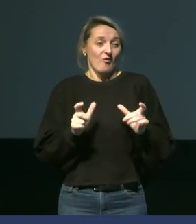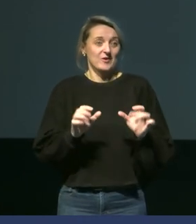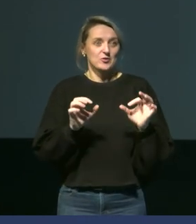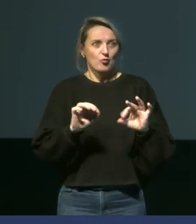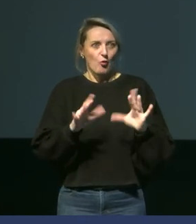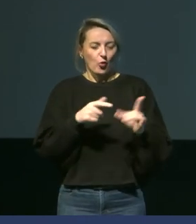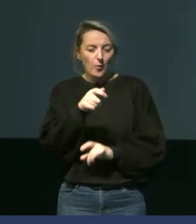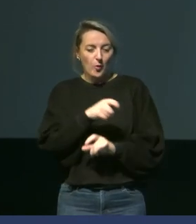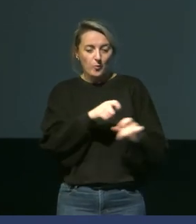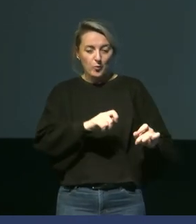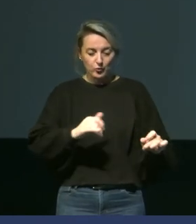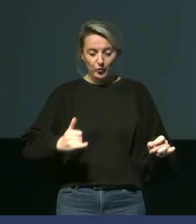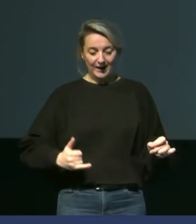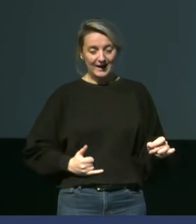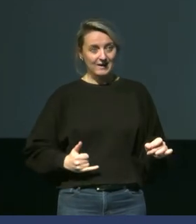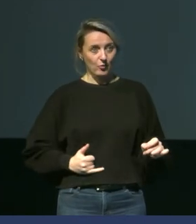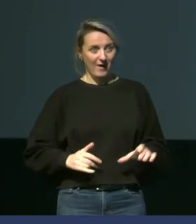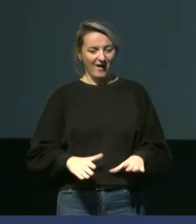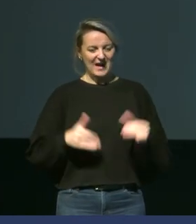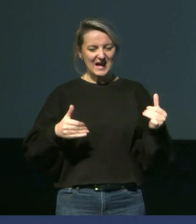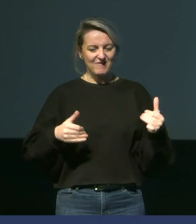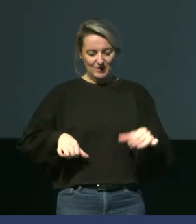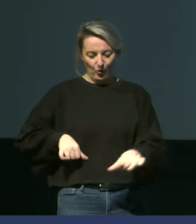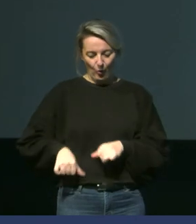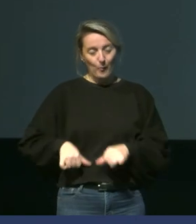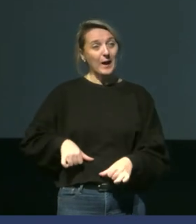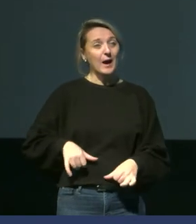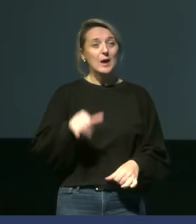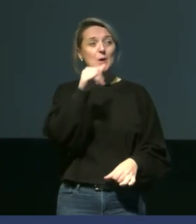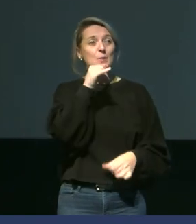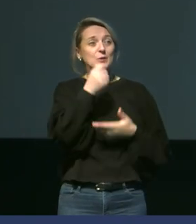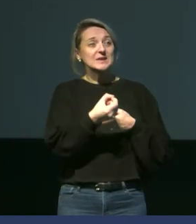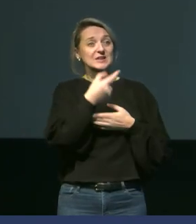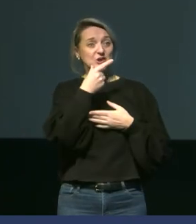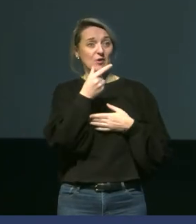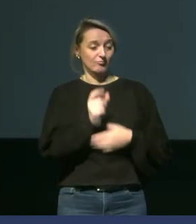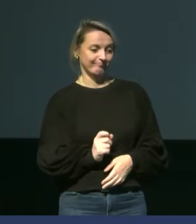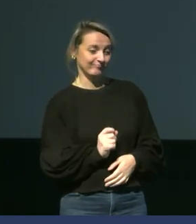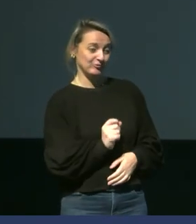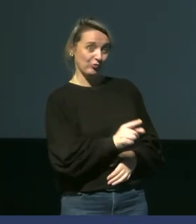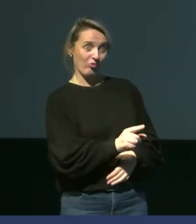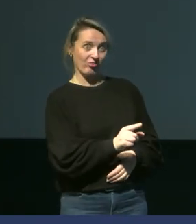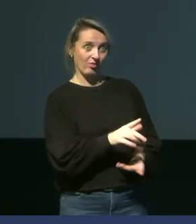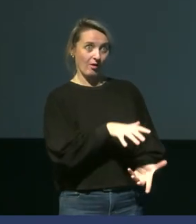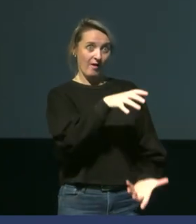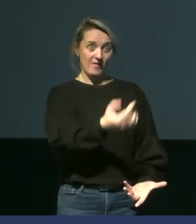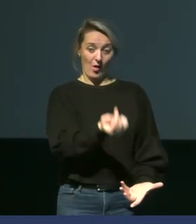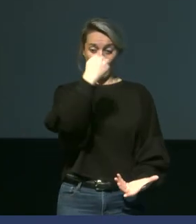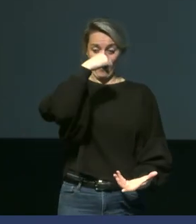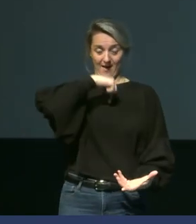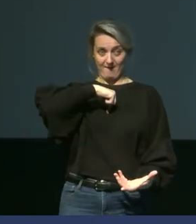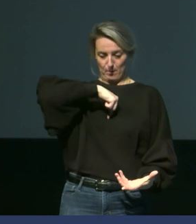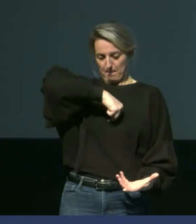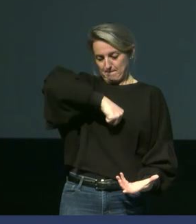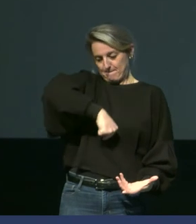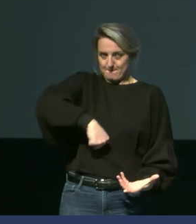température stomacale de façon non invasive avec cette petite gélule que les individus ont avalée au début de la saison et qui nous envoyait directement